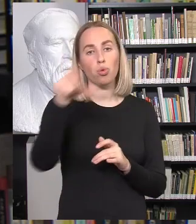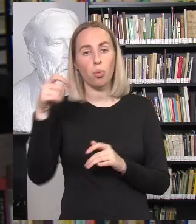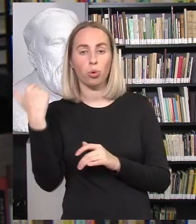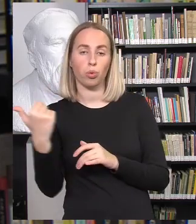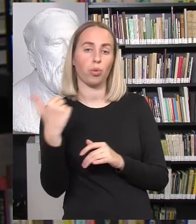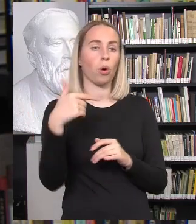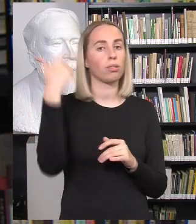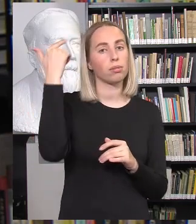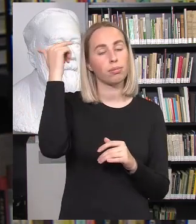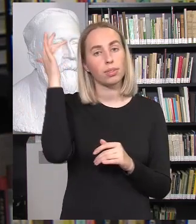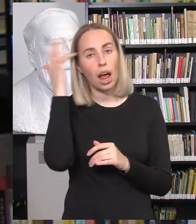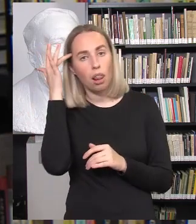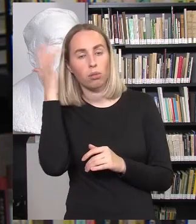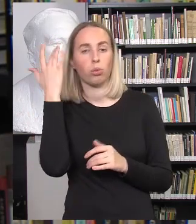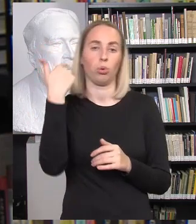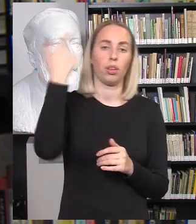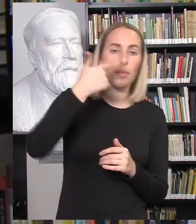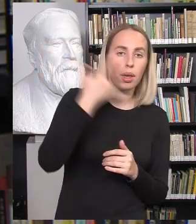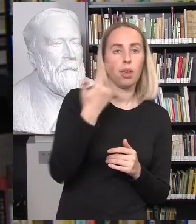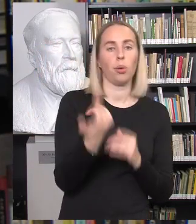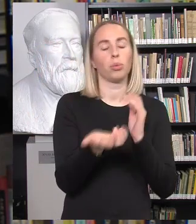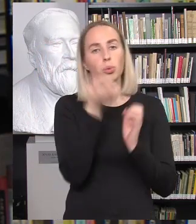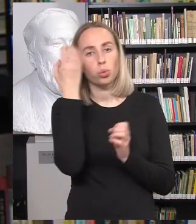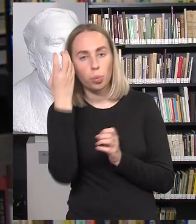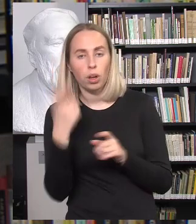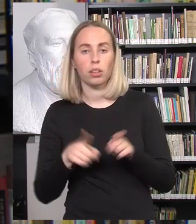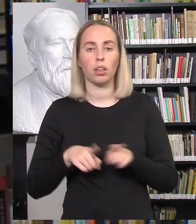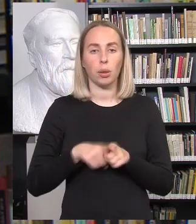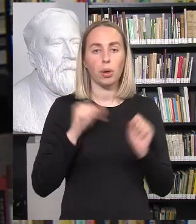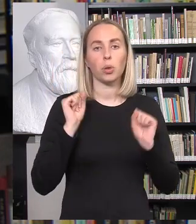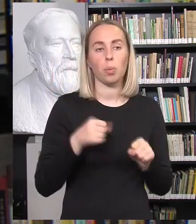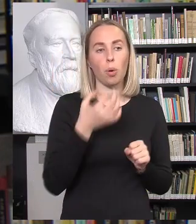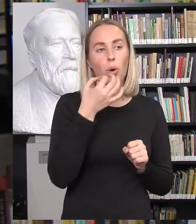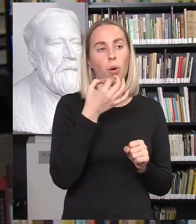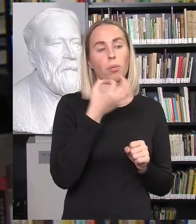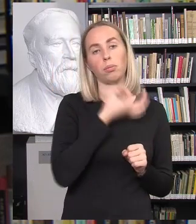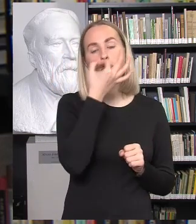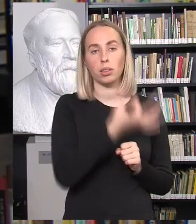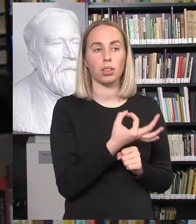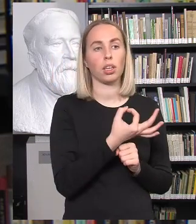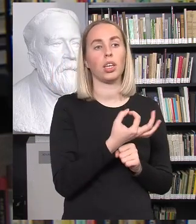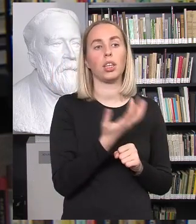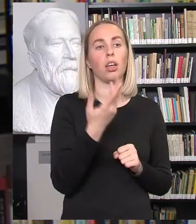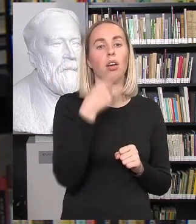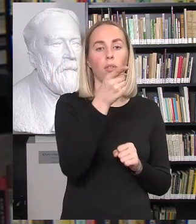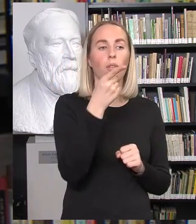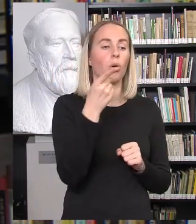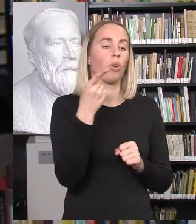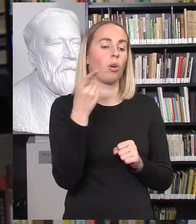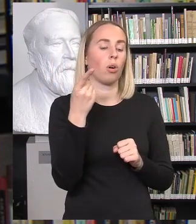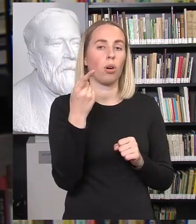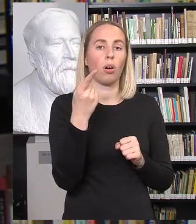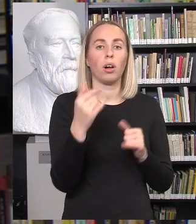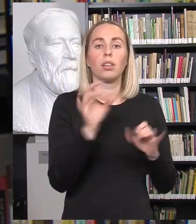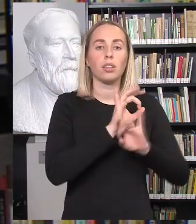talentus, gyvėjimas ir kitus įpatomus, mokosi argumentuoti, kada žmonių skirtumai vaizduojami netinkamai. Ir tada skliaustosios seksualinio